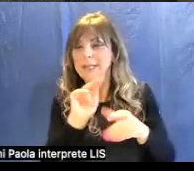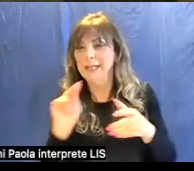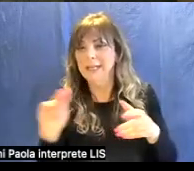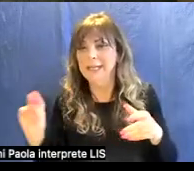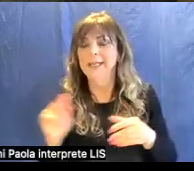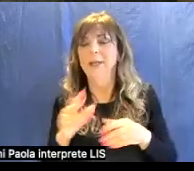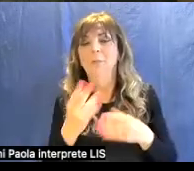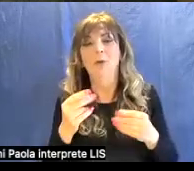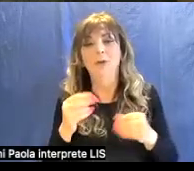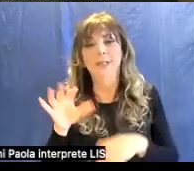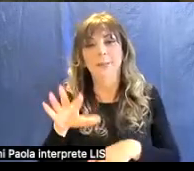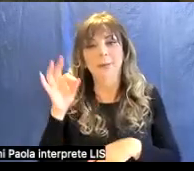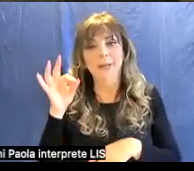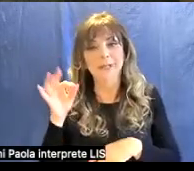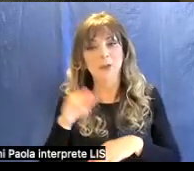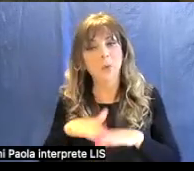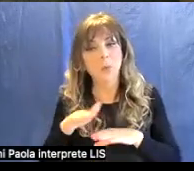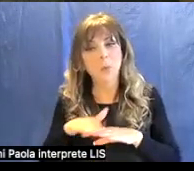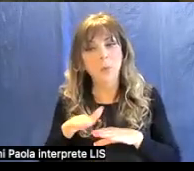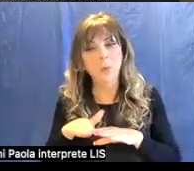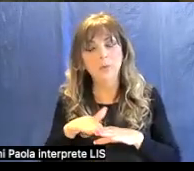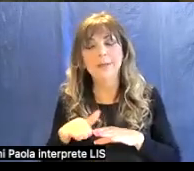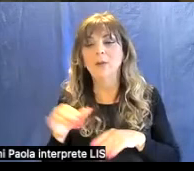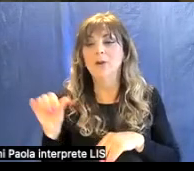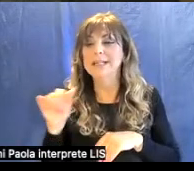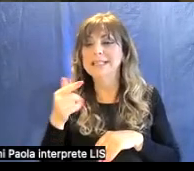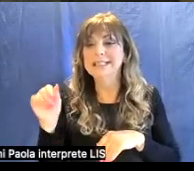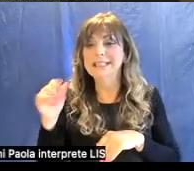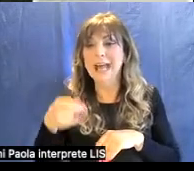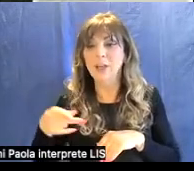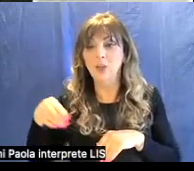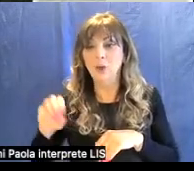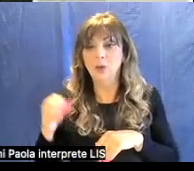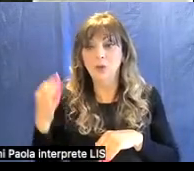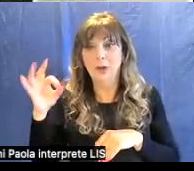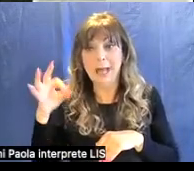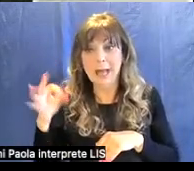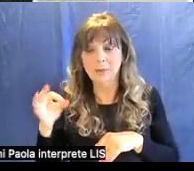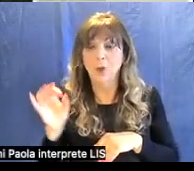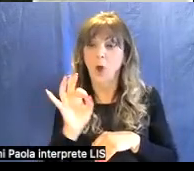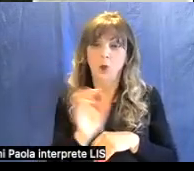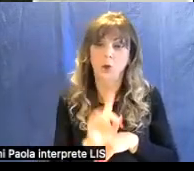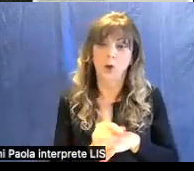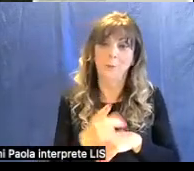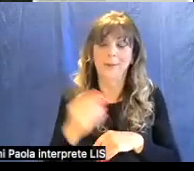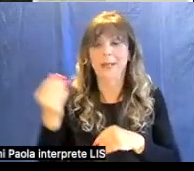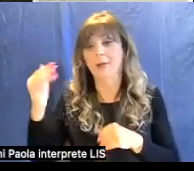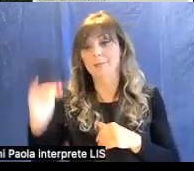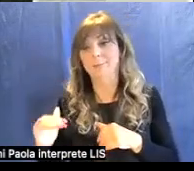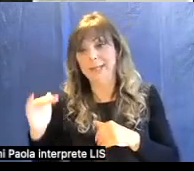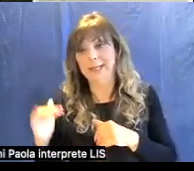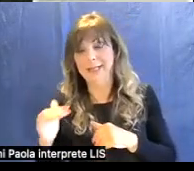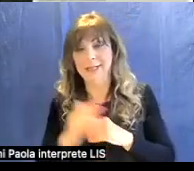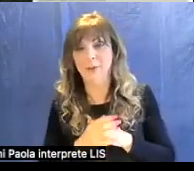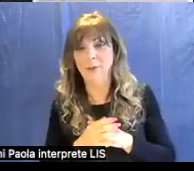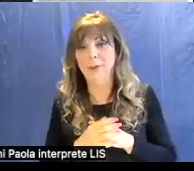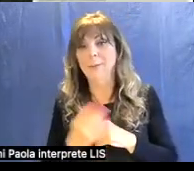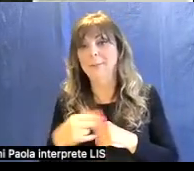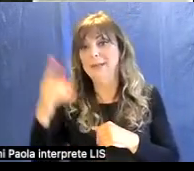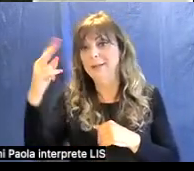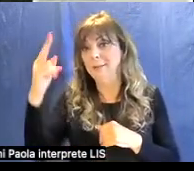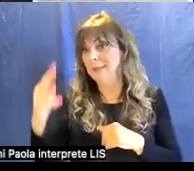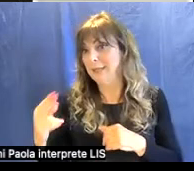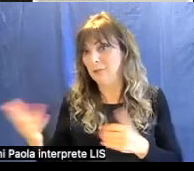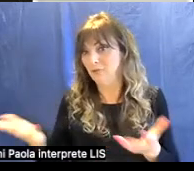preferiscono a volte usano lo stagno dorato invece dell'oro perché costa meno per dipingere le